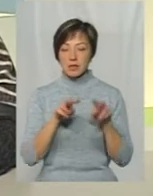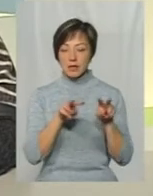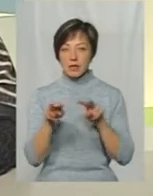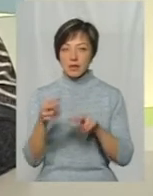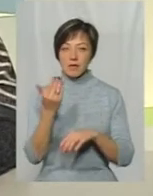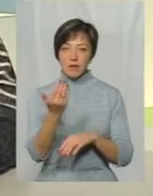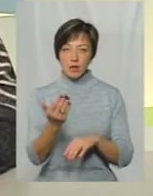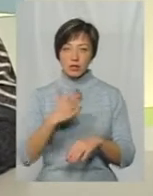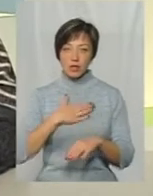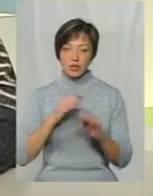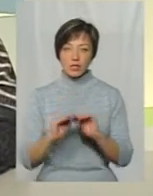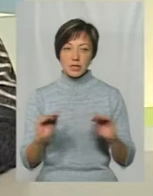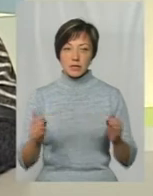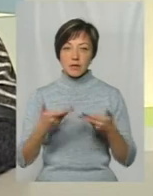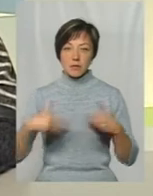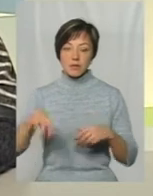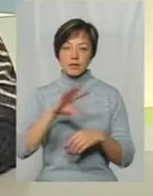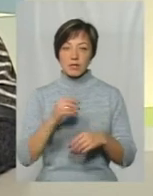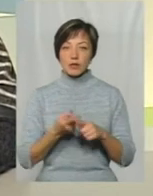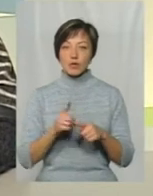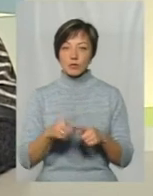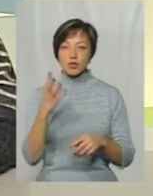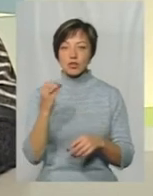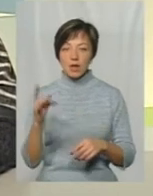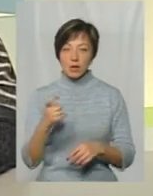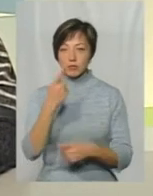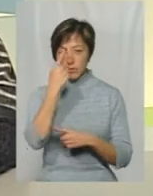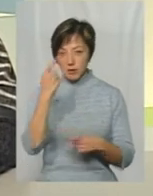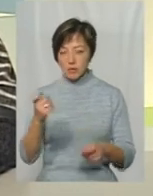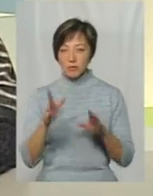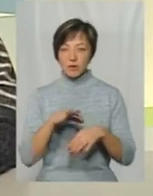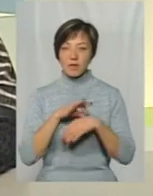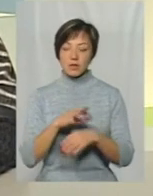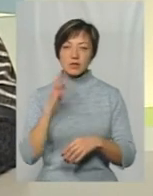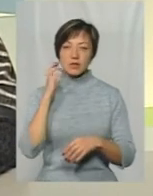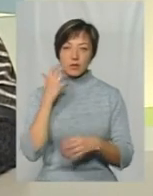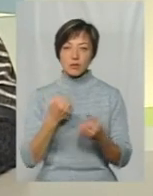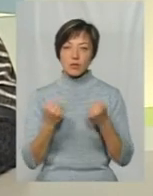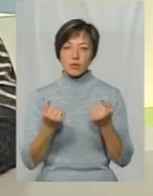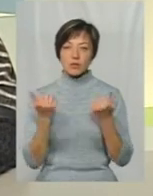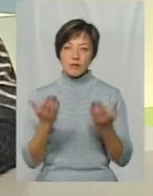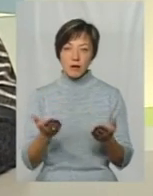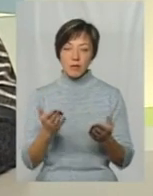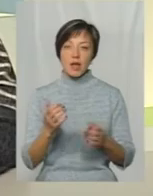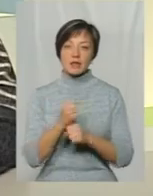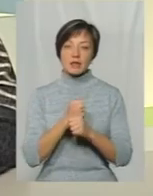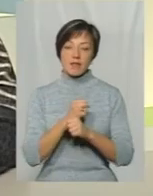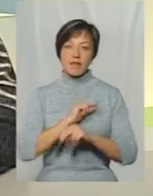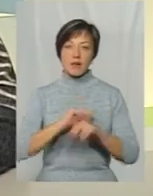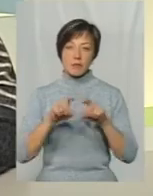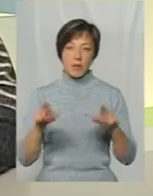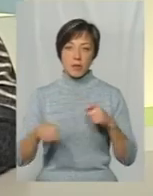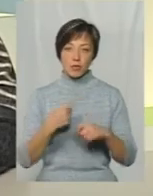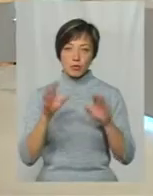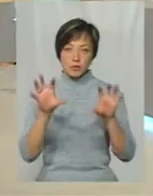ваші, наші діти, і ми всі Тому ми ще раз попереджаємо, ми будемо вести серйозну війну з вами, з фармацевтами Щоб ви не порушували